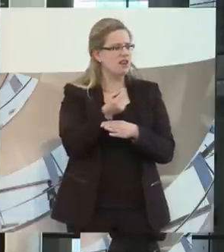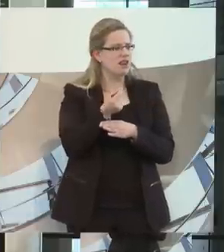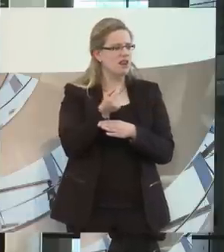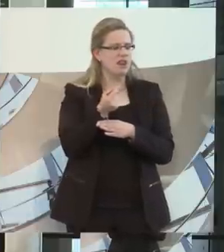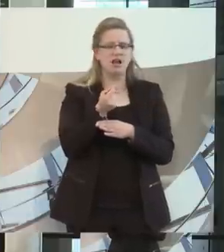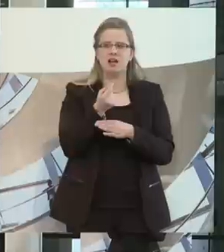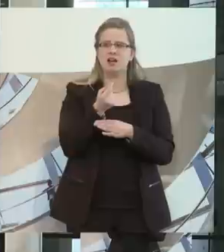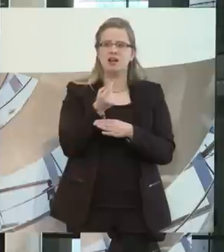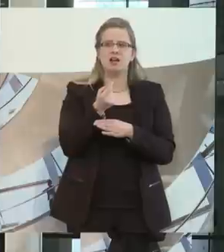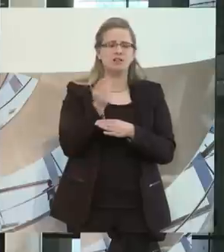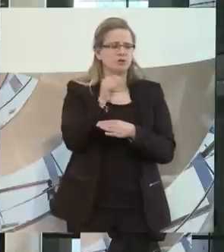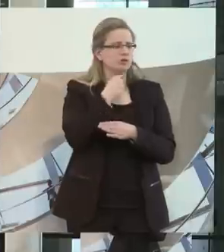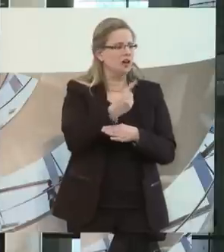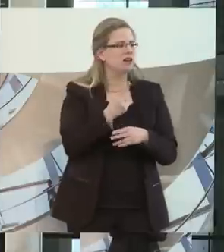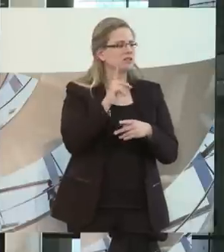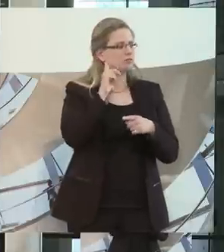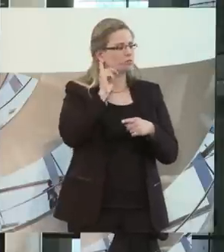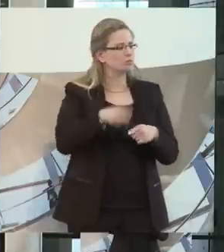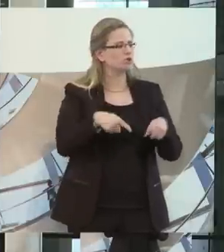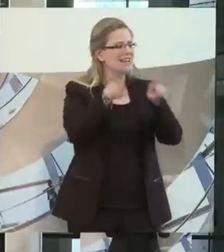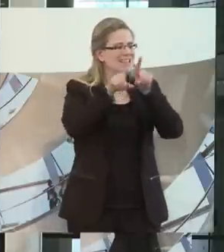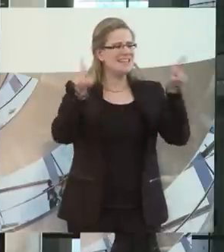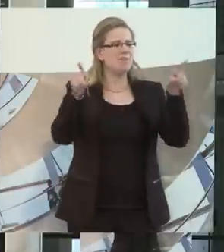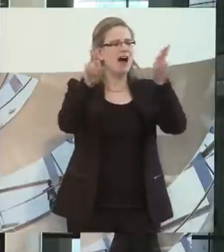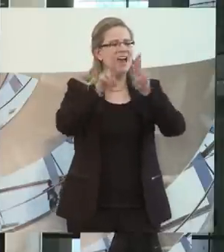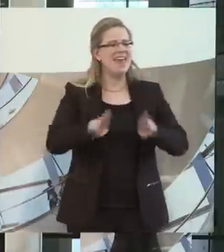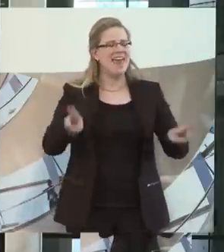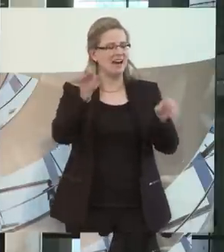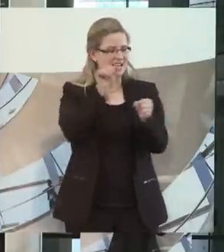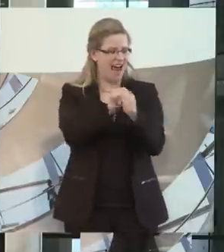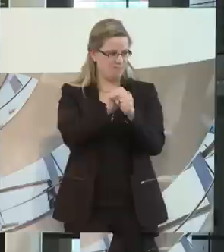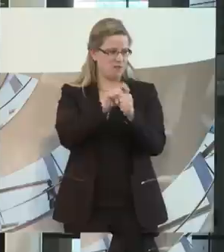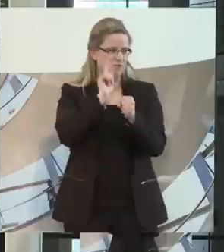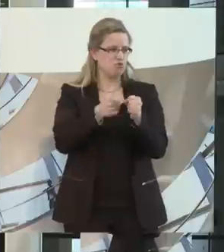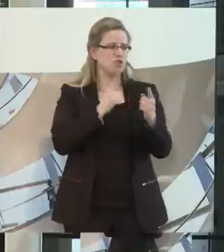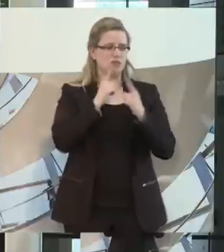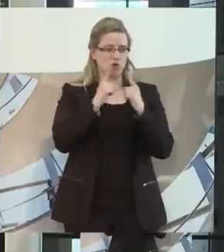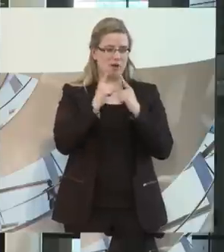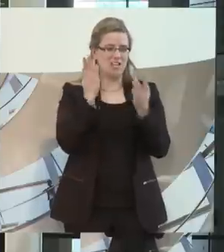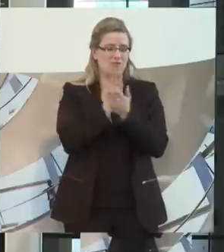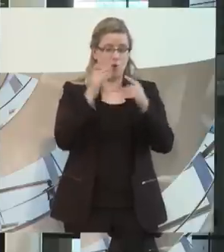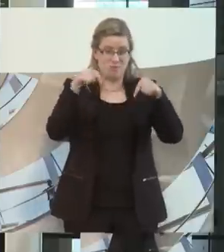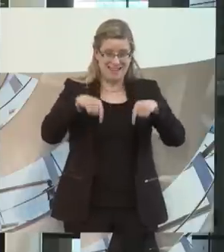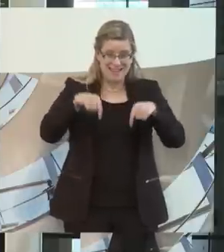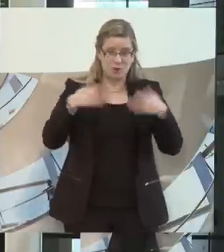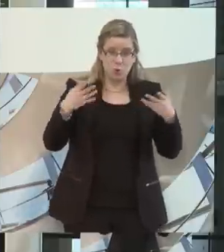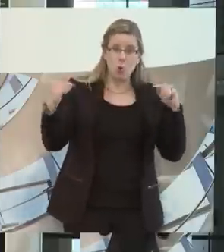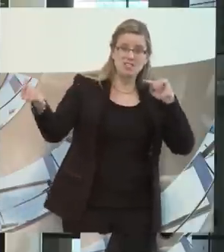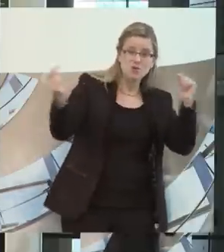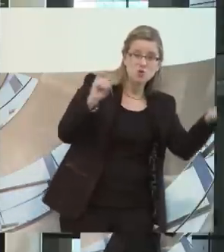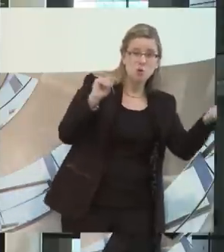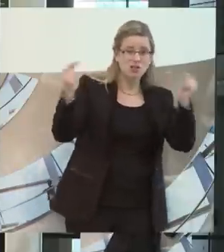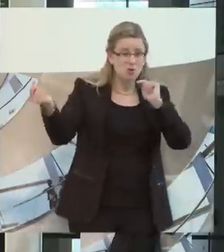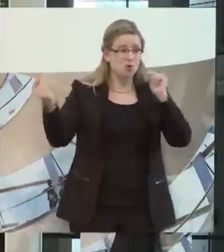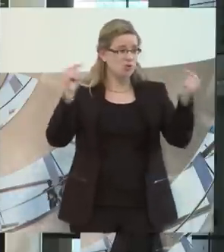wichtig ist, dass wir das Ehrenamt auch mal hervorheben. Denn alles das, was wir tun, funktioniert nicht ohne das Ehrenamt. Und